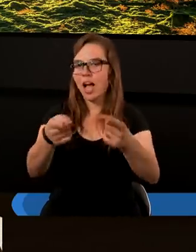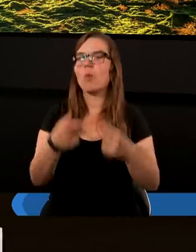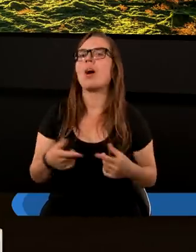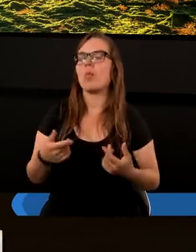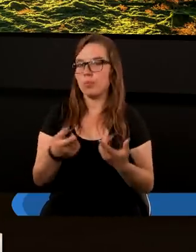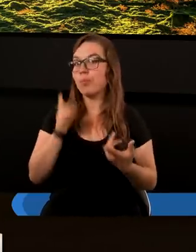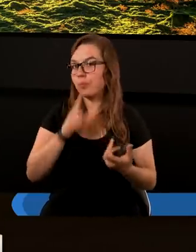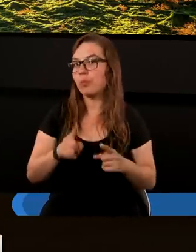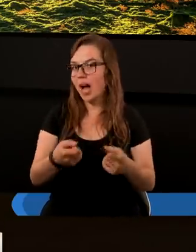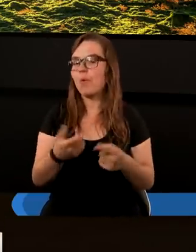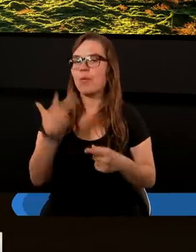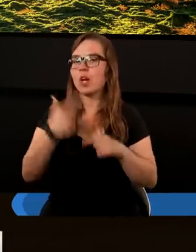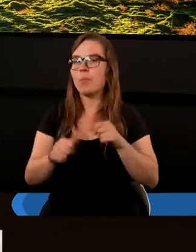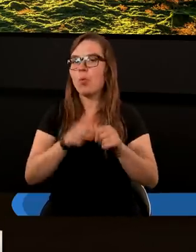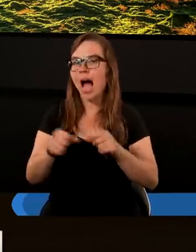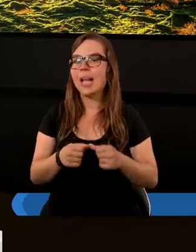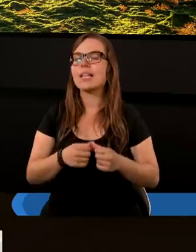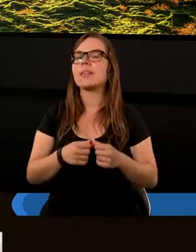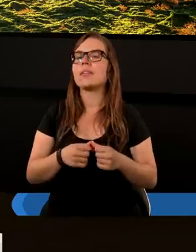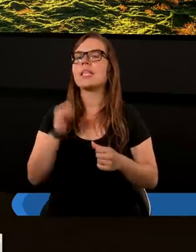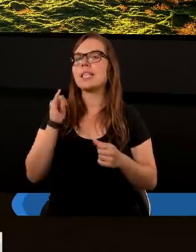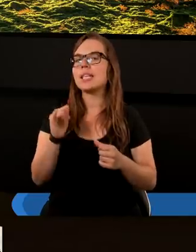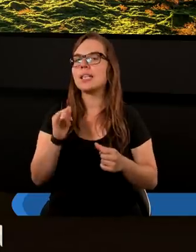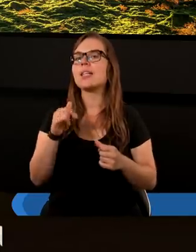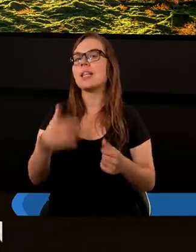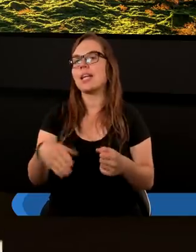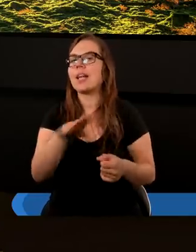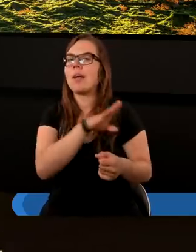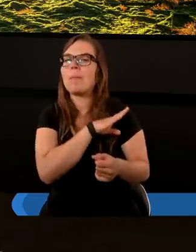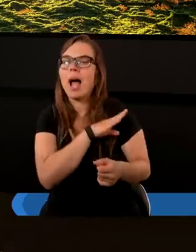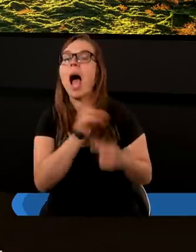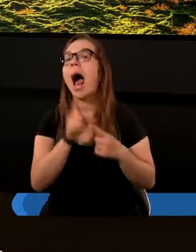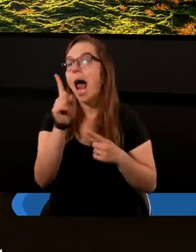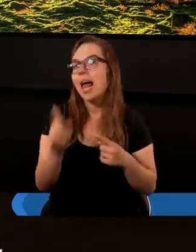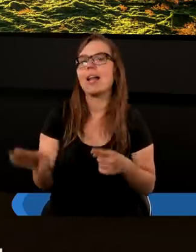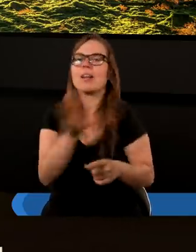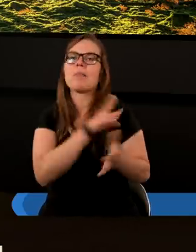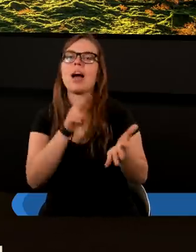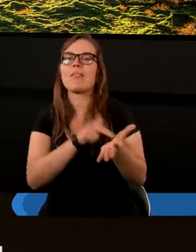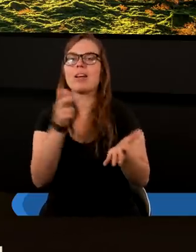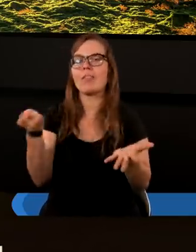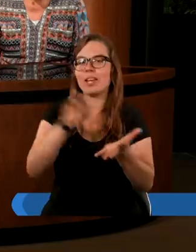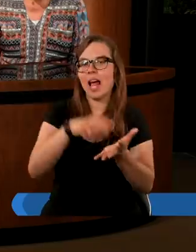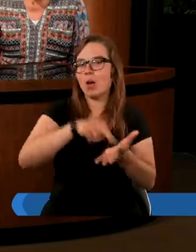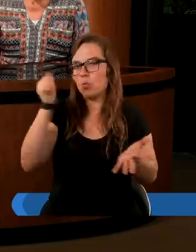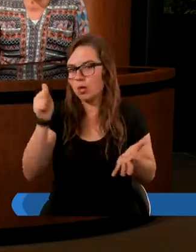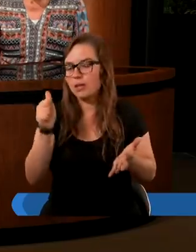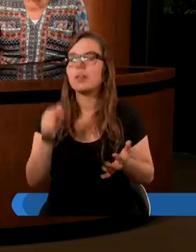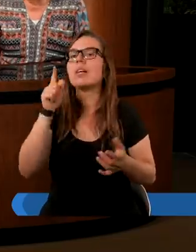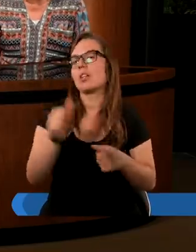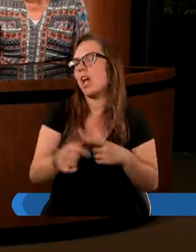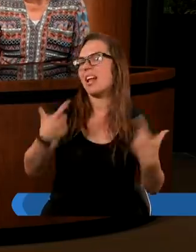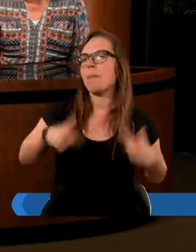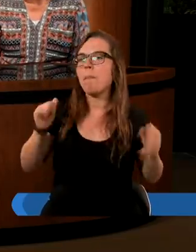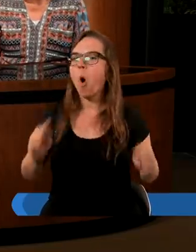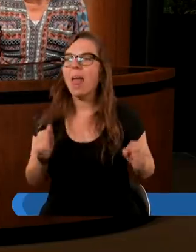oczywiście działał i zmarł, ale zmartwych stał. Jest też pewna potęga